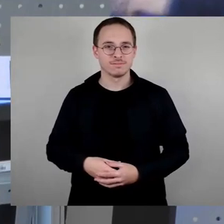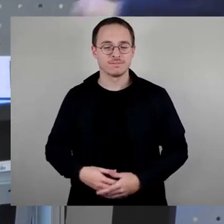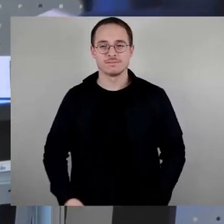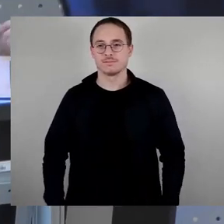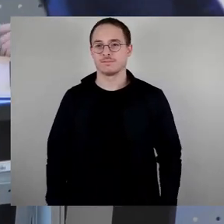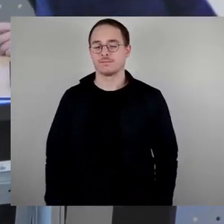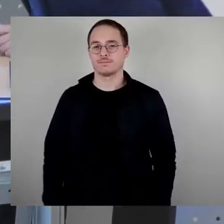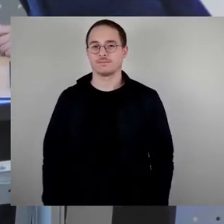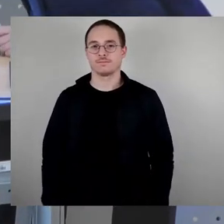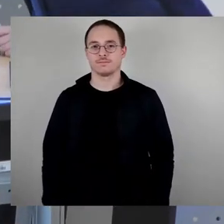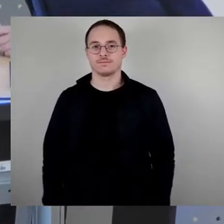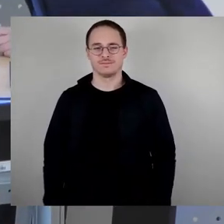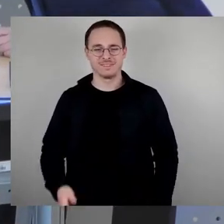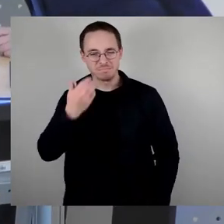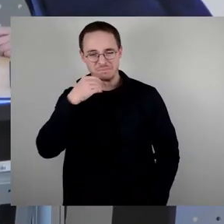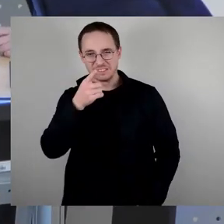Ja, machen Sie mal bitte.